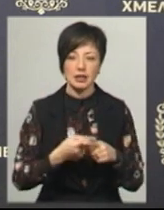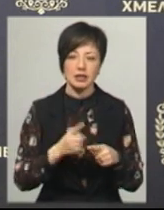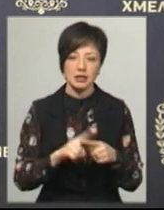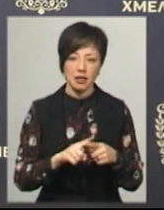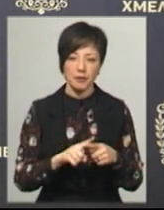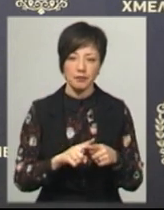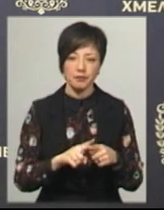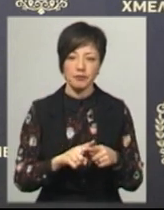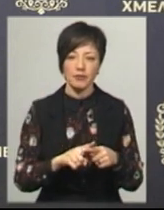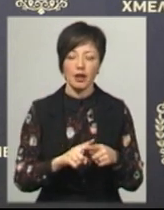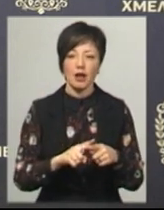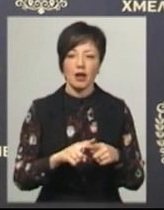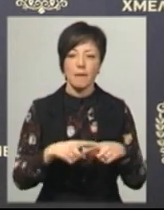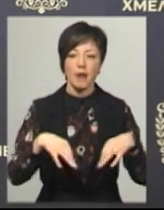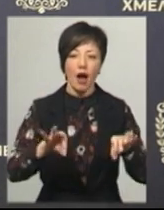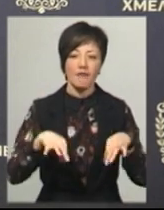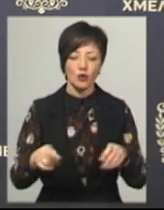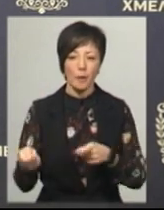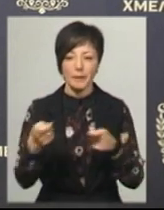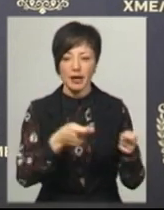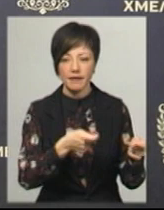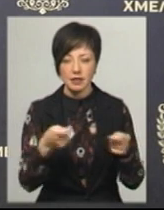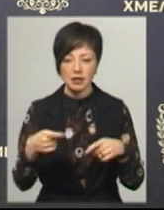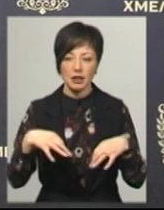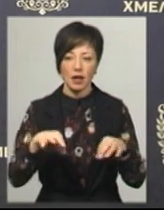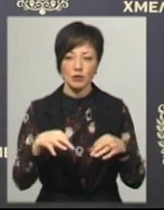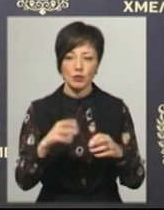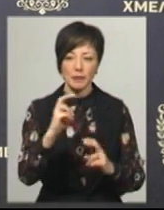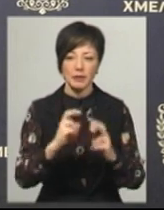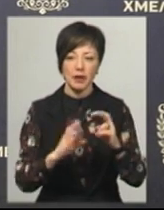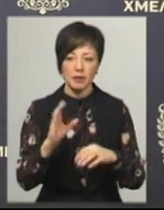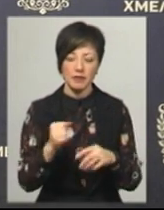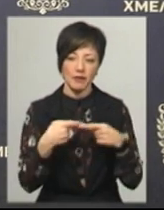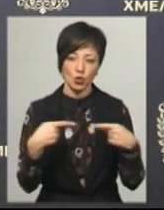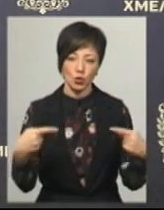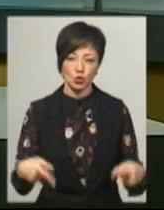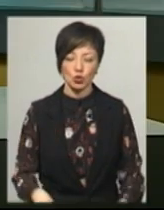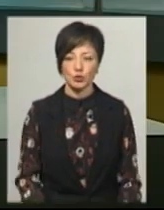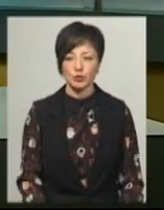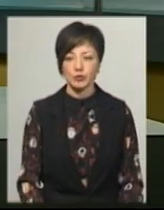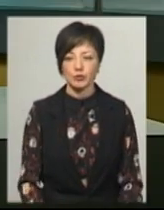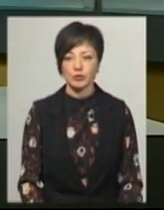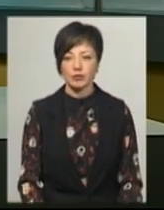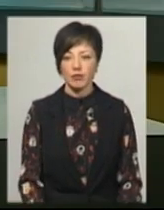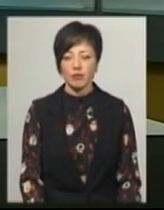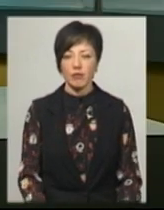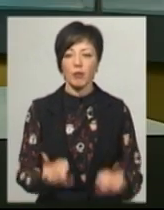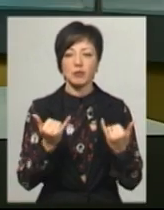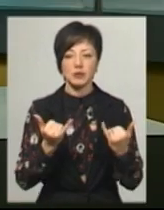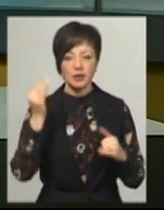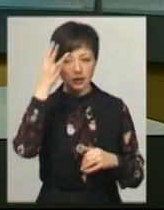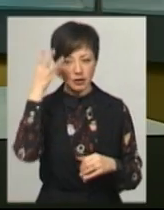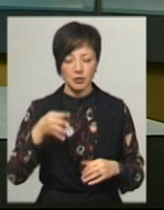автоперевізники, це автотранспортні підприємства тощо. Зараз на